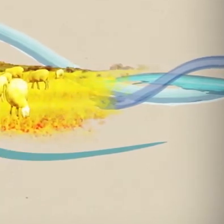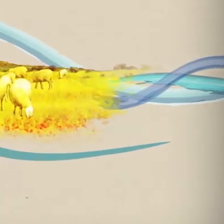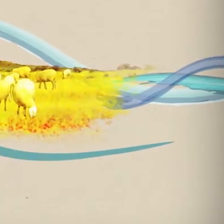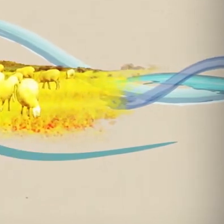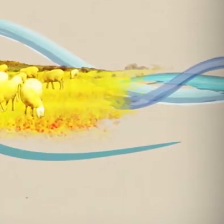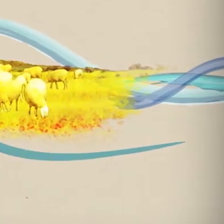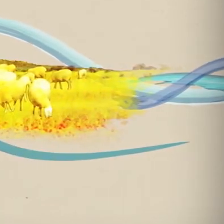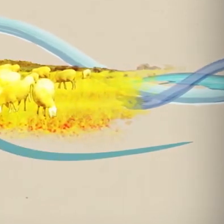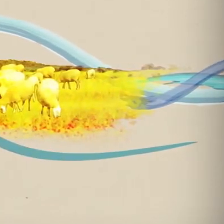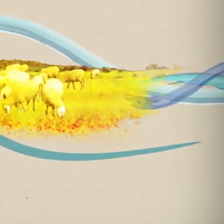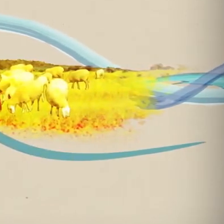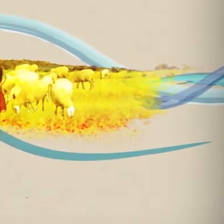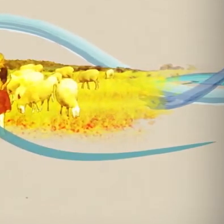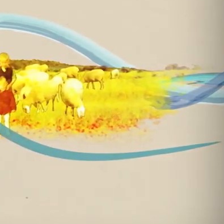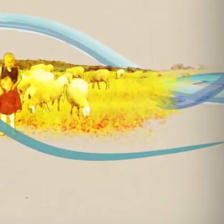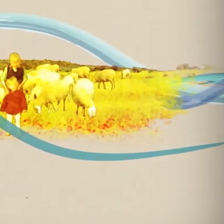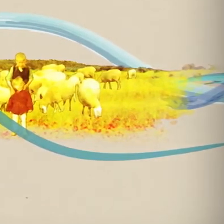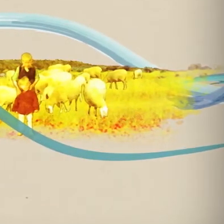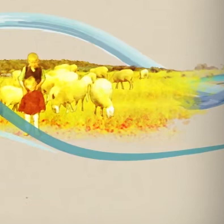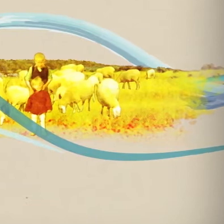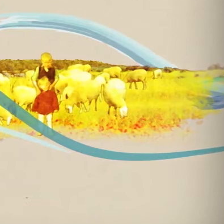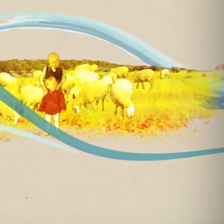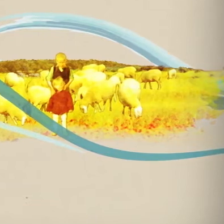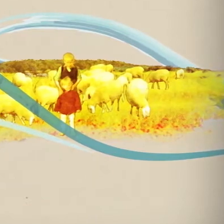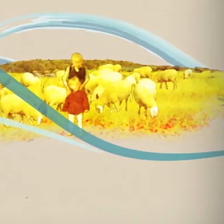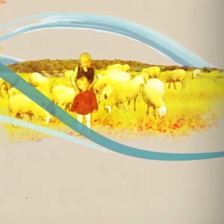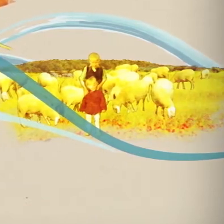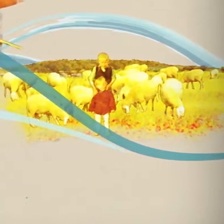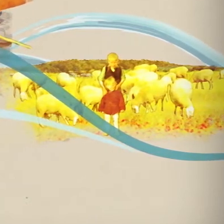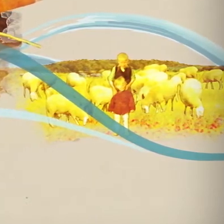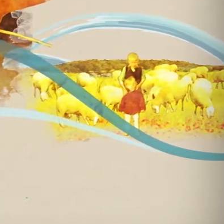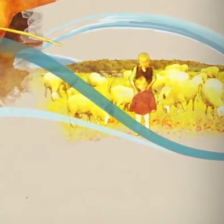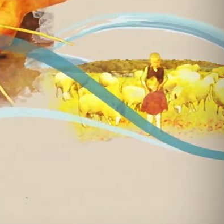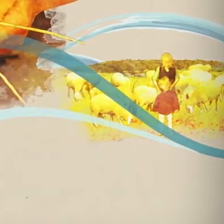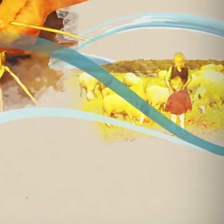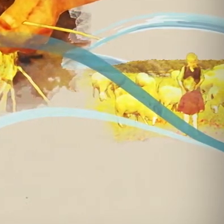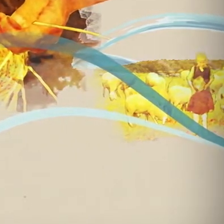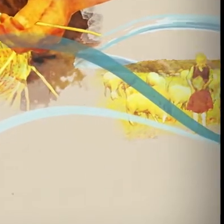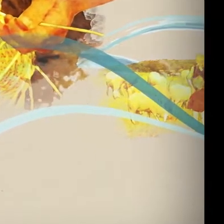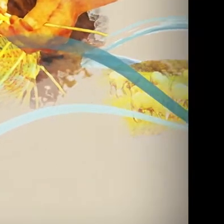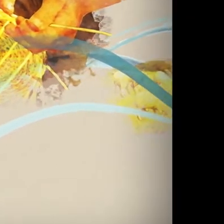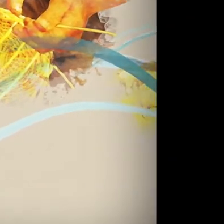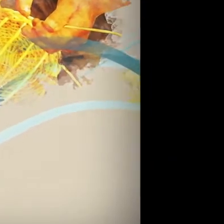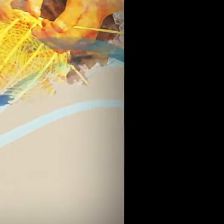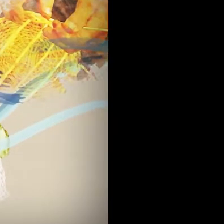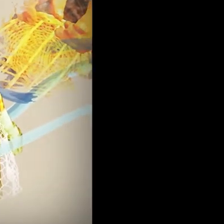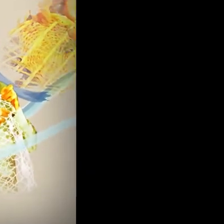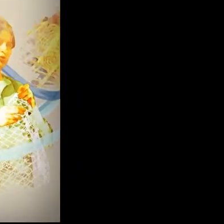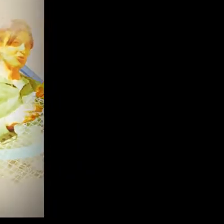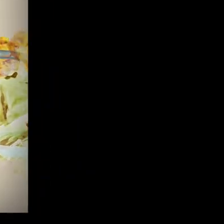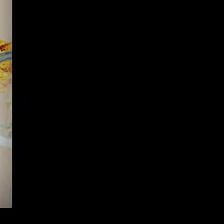È strano ma i ricordi più lontani sembrano i più chiari e riesco a ricordare solo le cose belle.